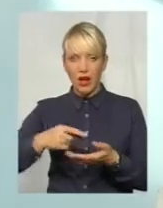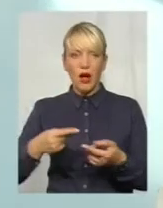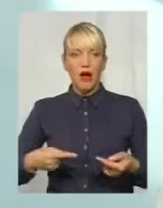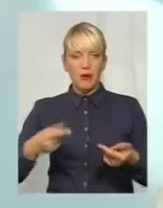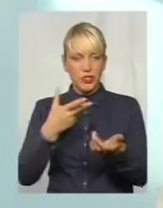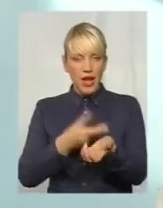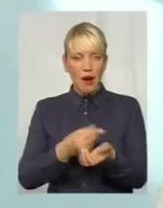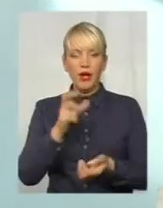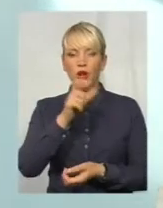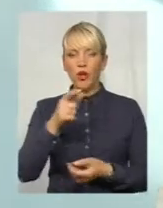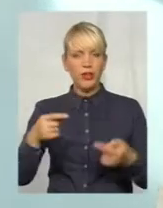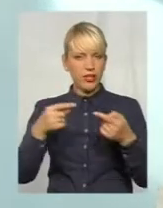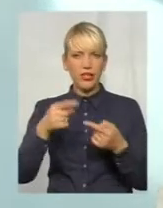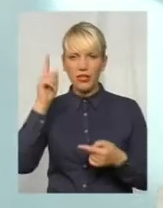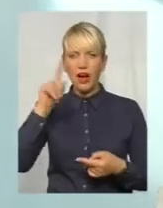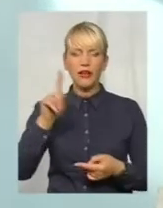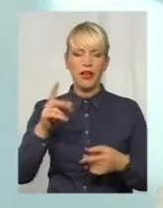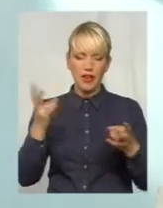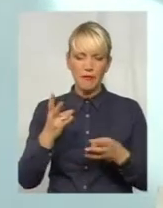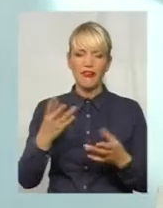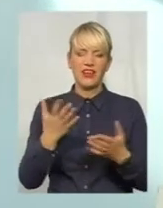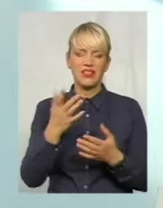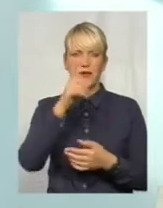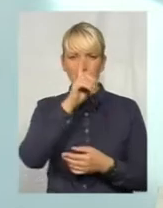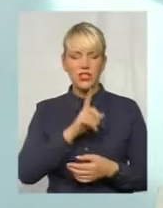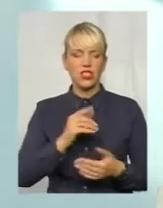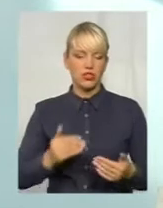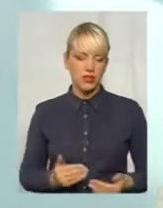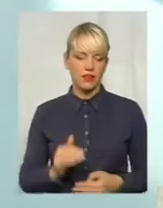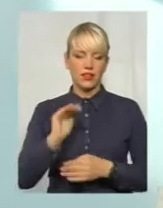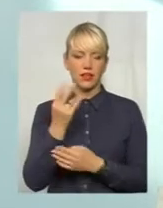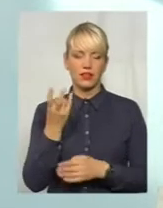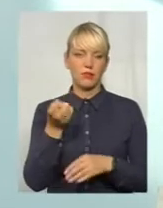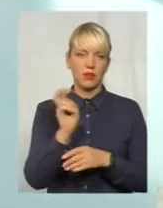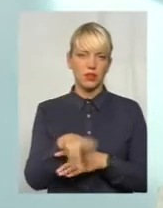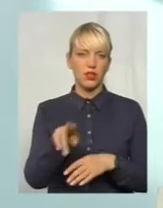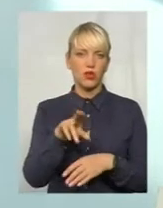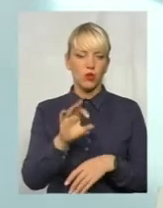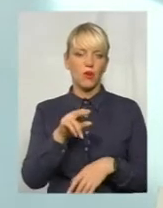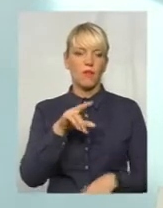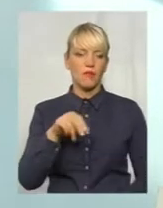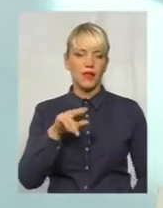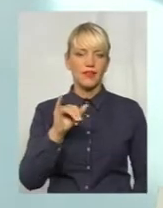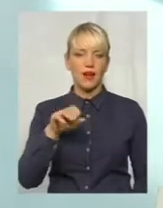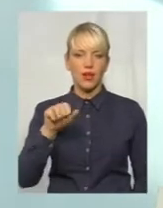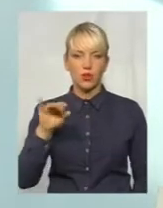знали, що потрібно в певний місяць життя дитини прийти до педіатру і зробити це щеплення,